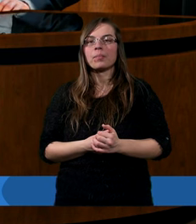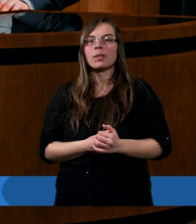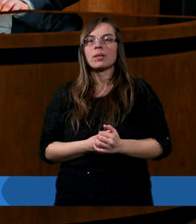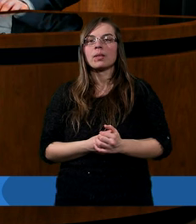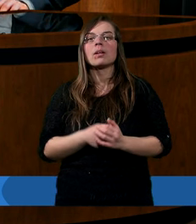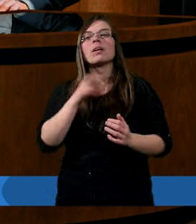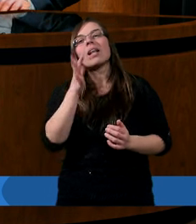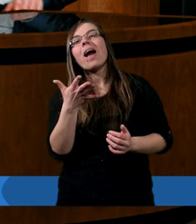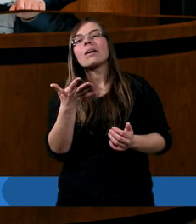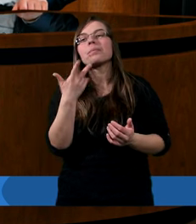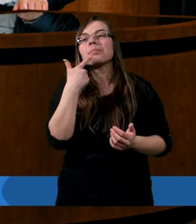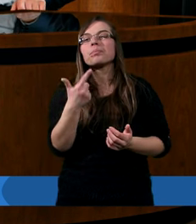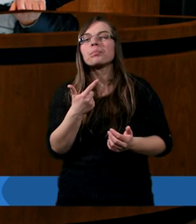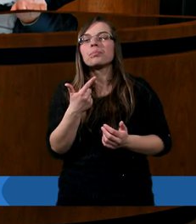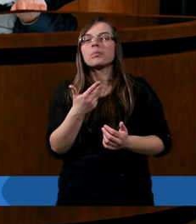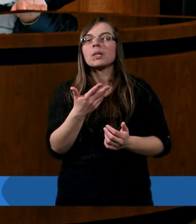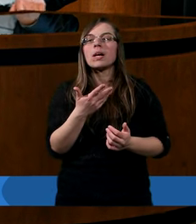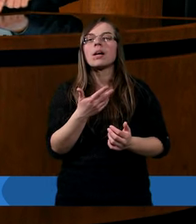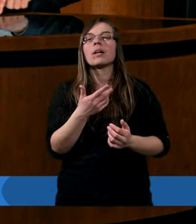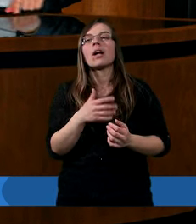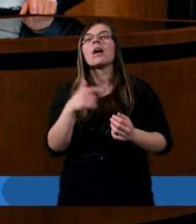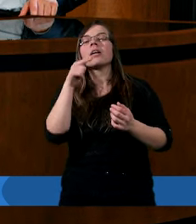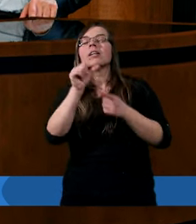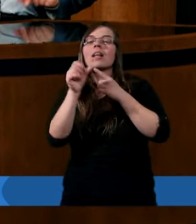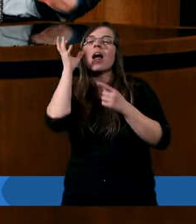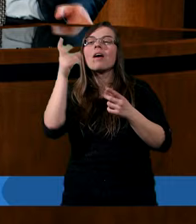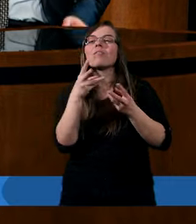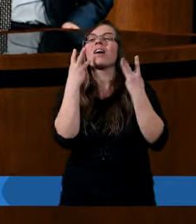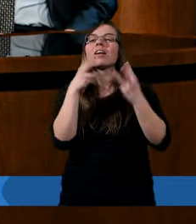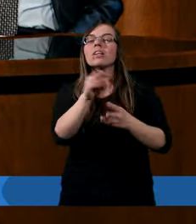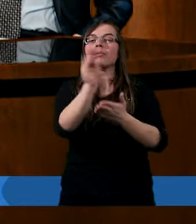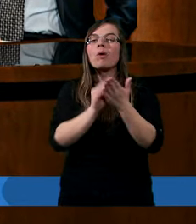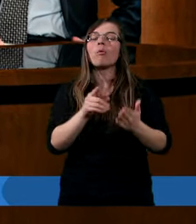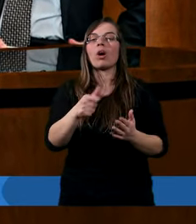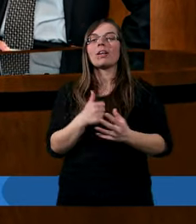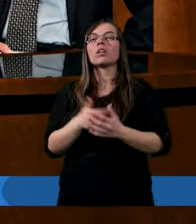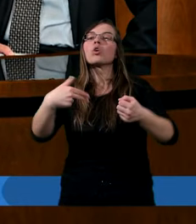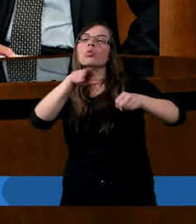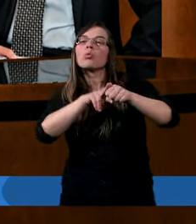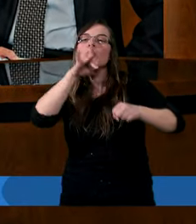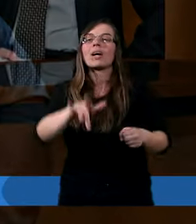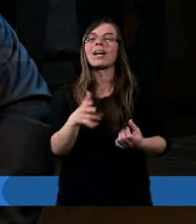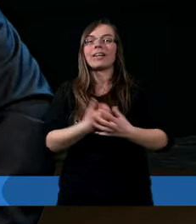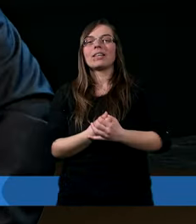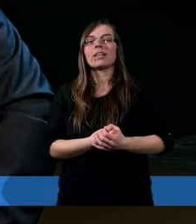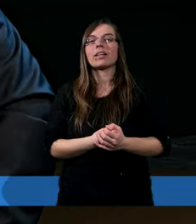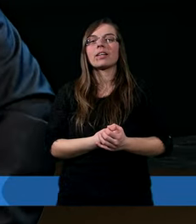Jest taki tekst. Proszę, Drugi Koryntian 5, 5. A tym, który...